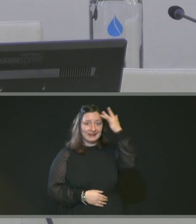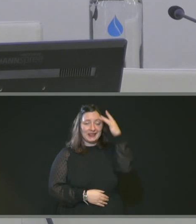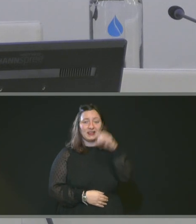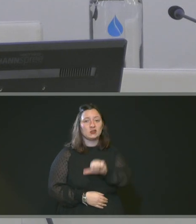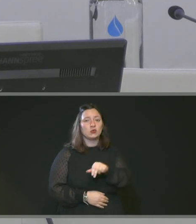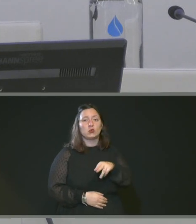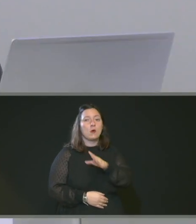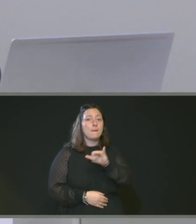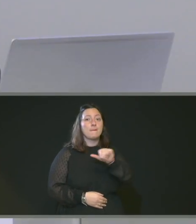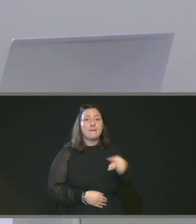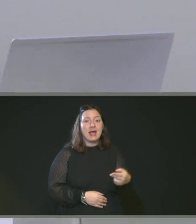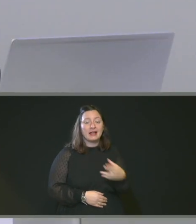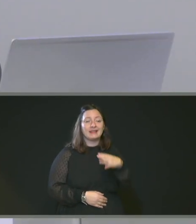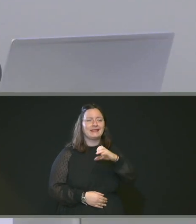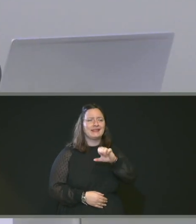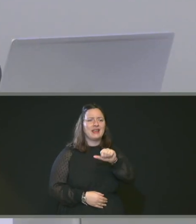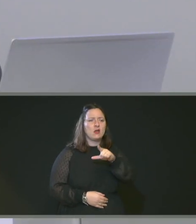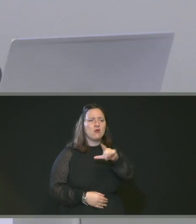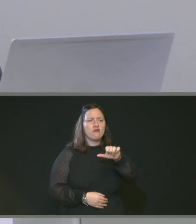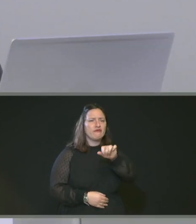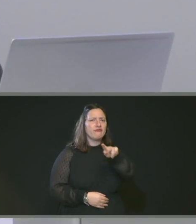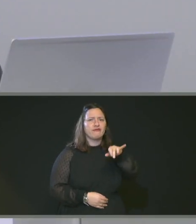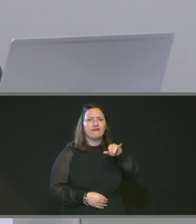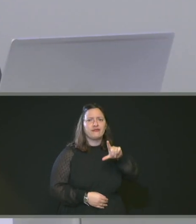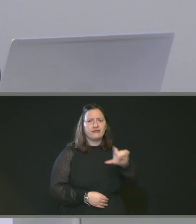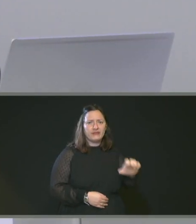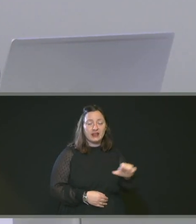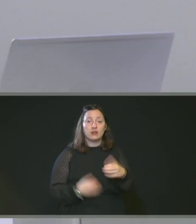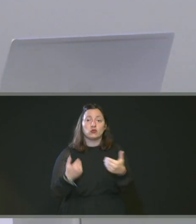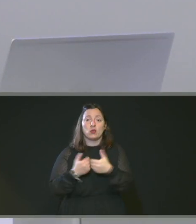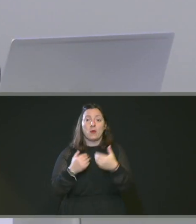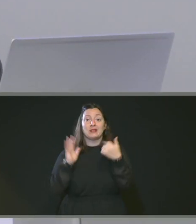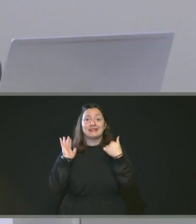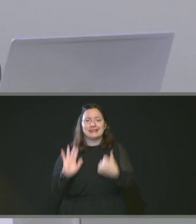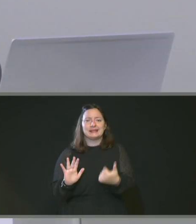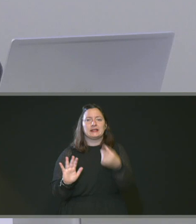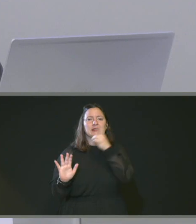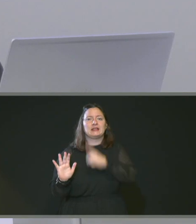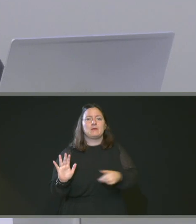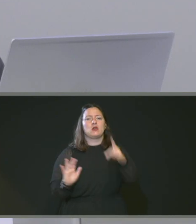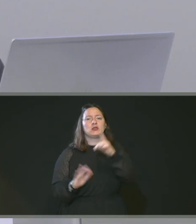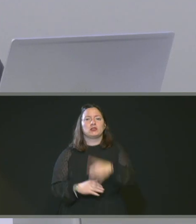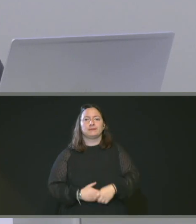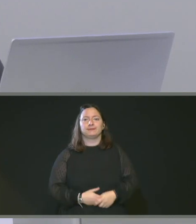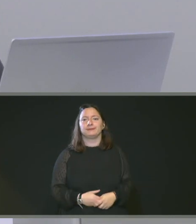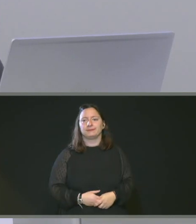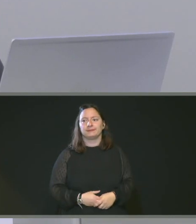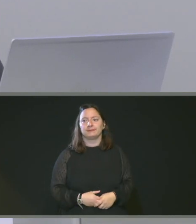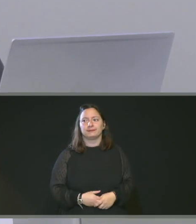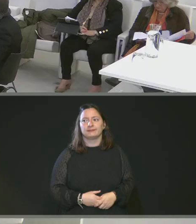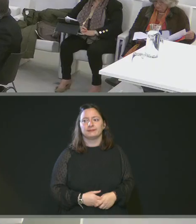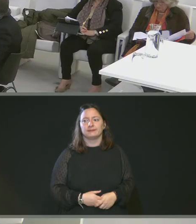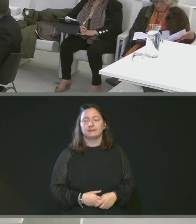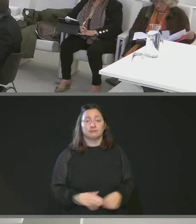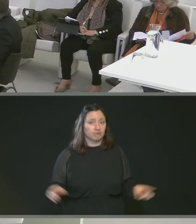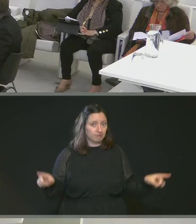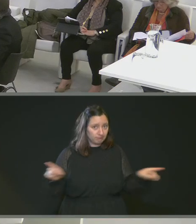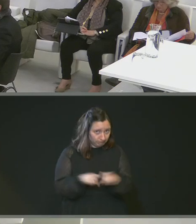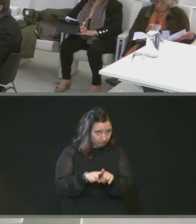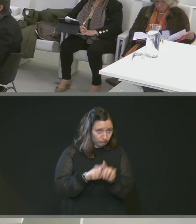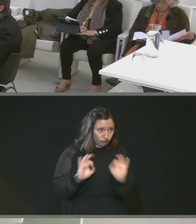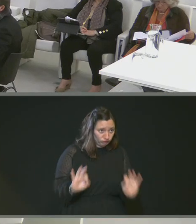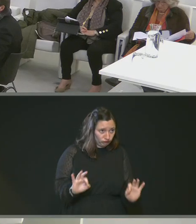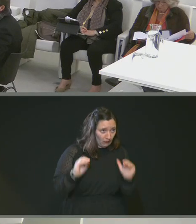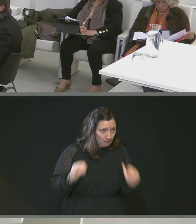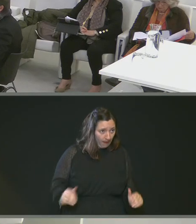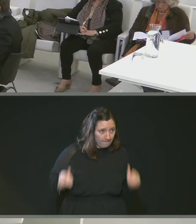Tout à fait. Saint-Aubin-Céloville. Cette fois-ci, on est sur une demande de 6 dimanches sur l'année 2023. Même vote, je suppose.